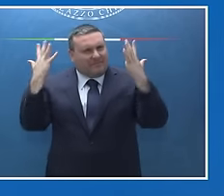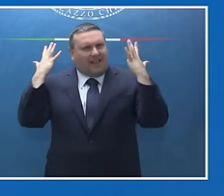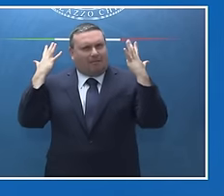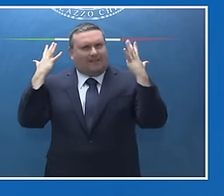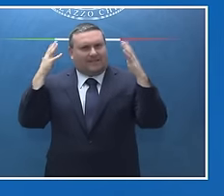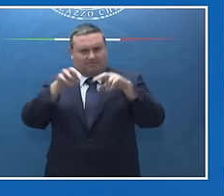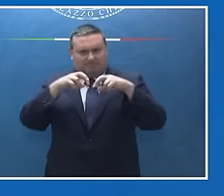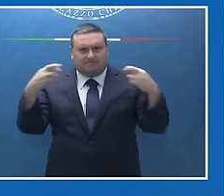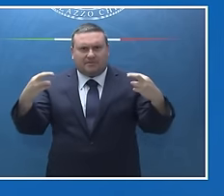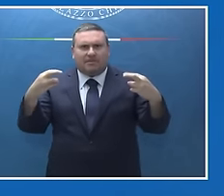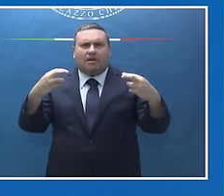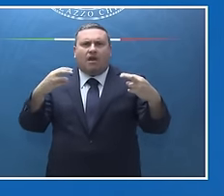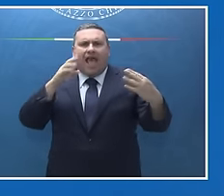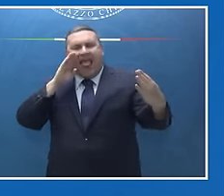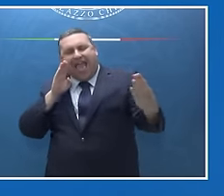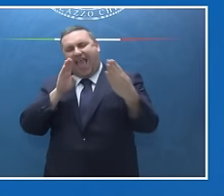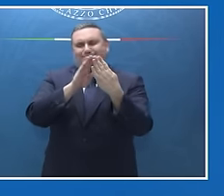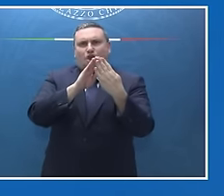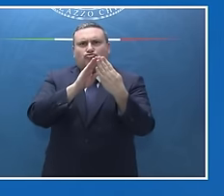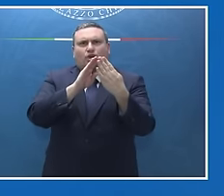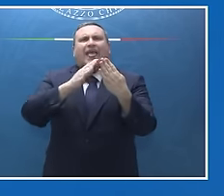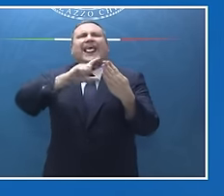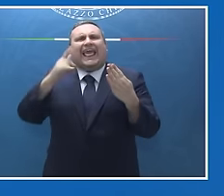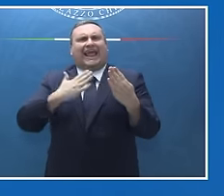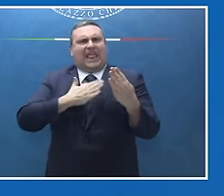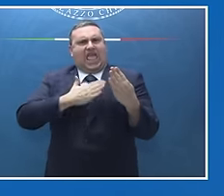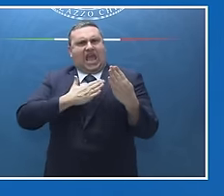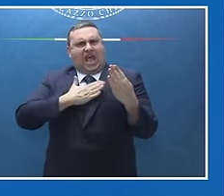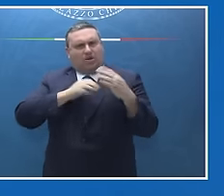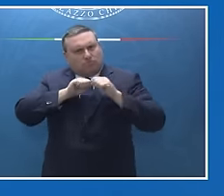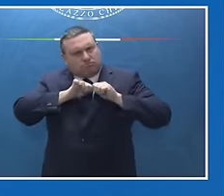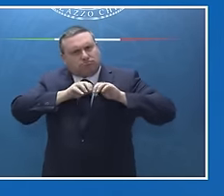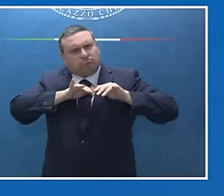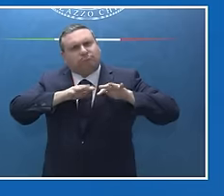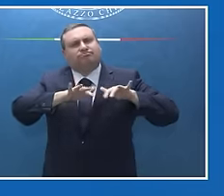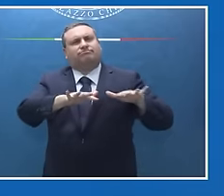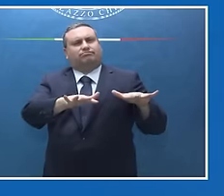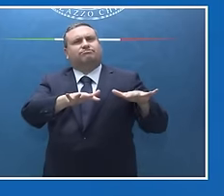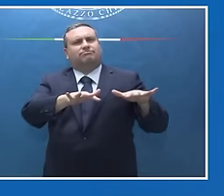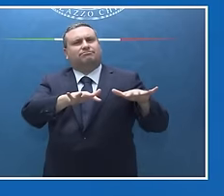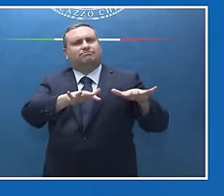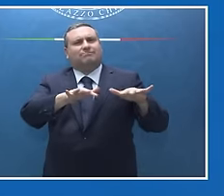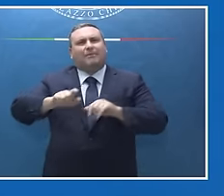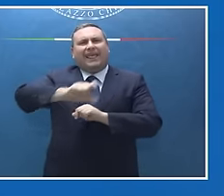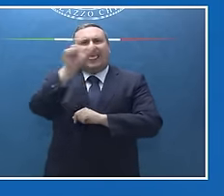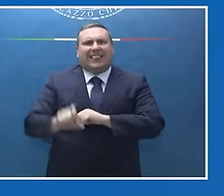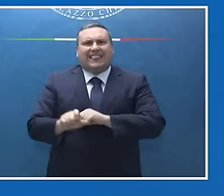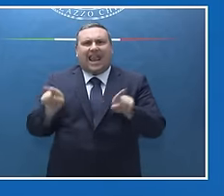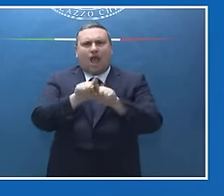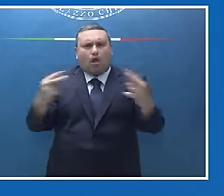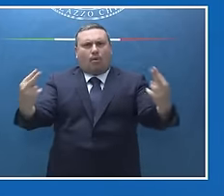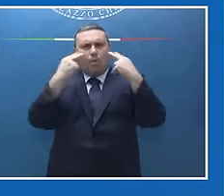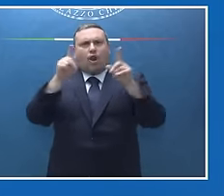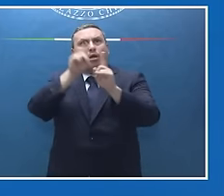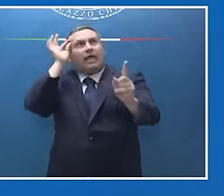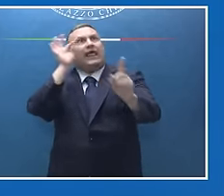'Italia ha cercato di essere un punto di riferimento dall'inizio